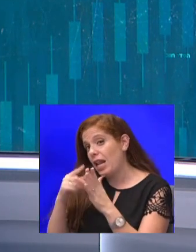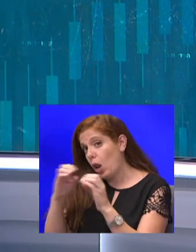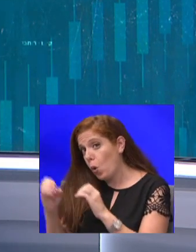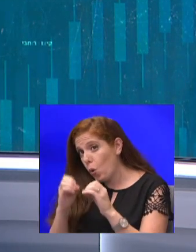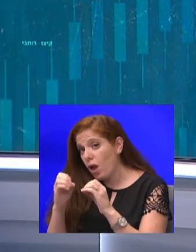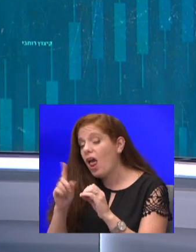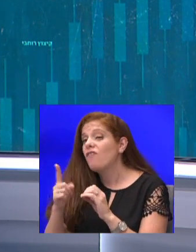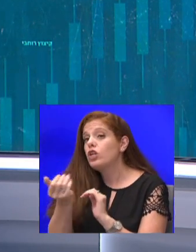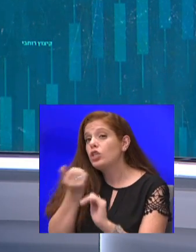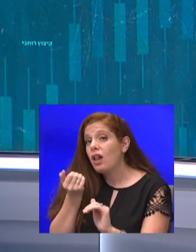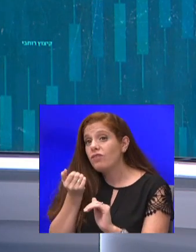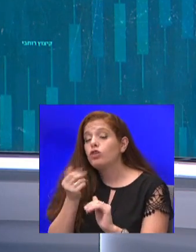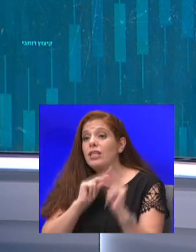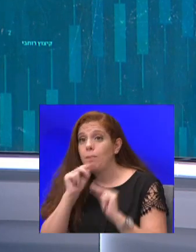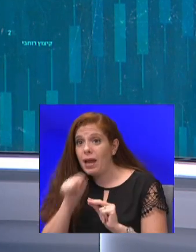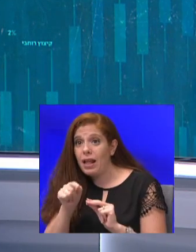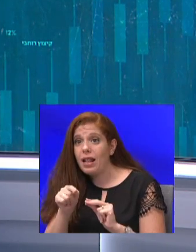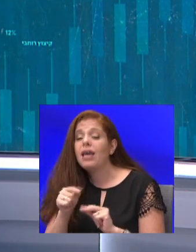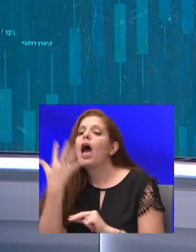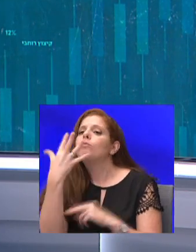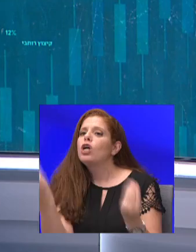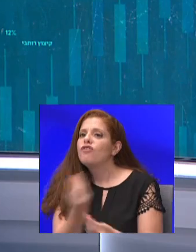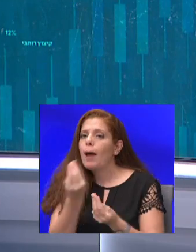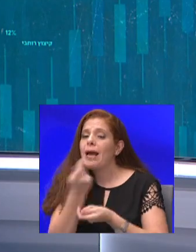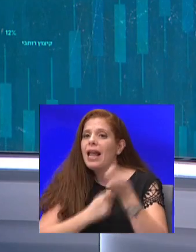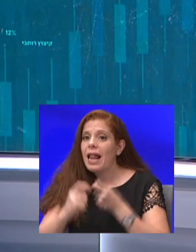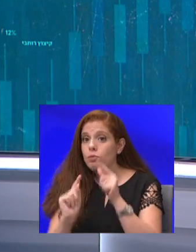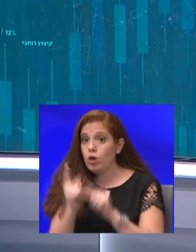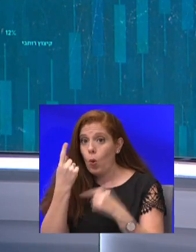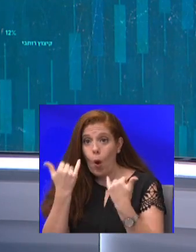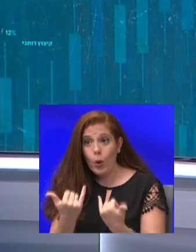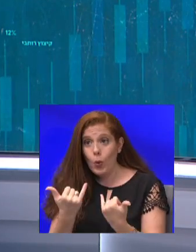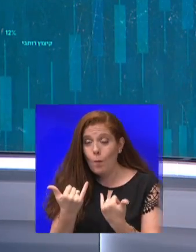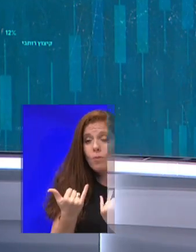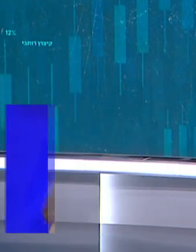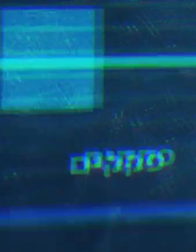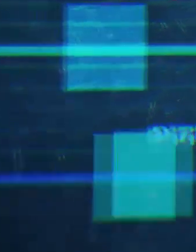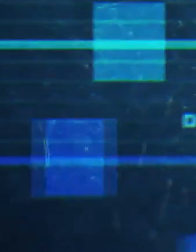לכל אלה, הנה חמישה דברים כלכליים שקרו היום, ורק רצינו לוודא שלא פספסתם.